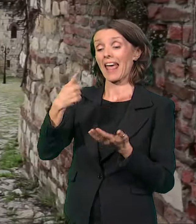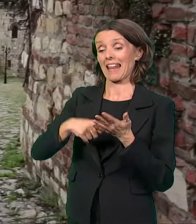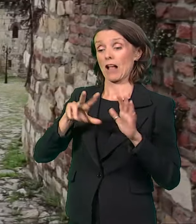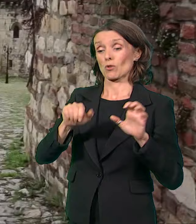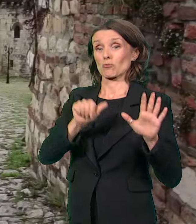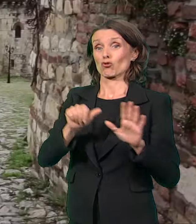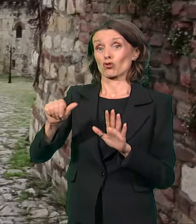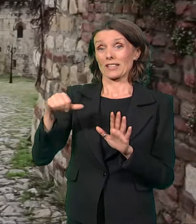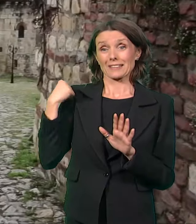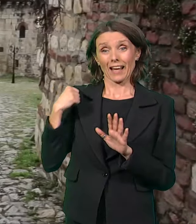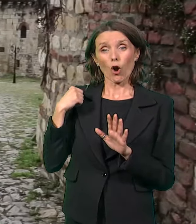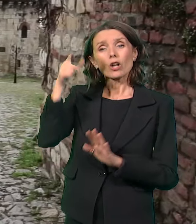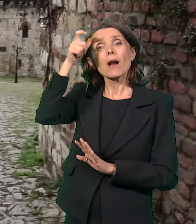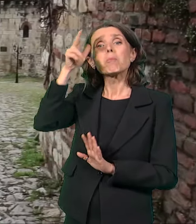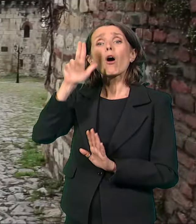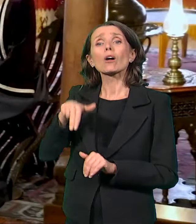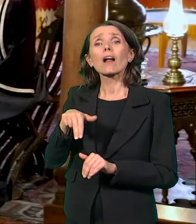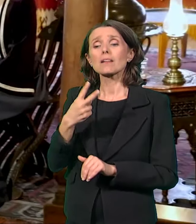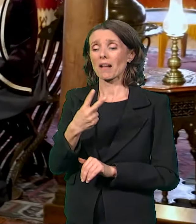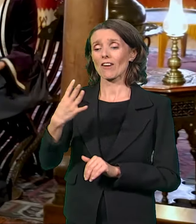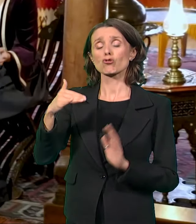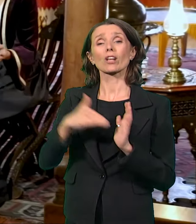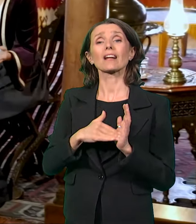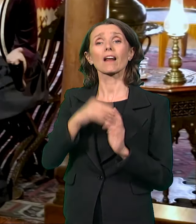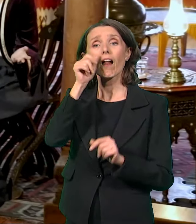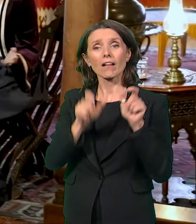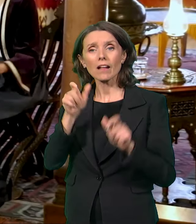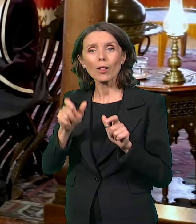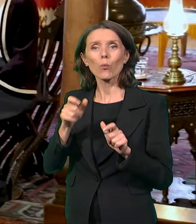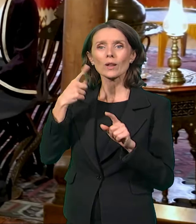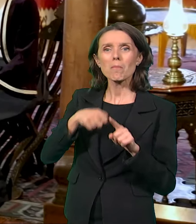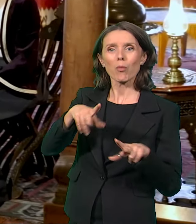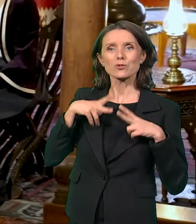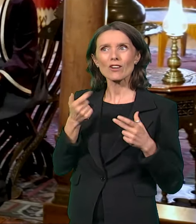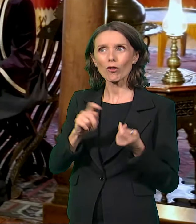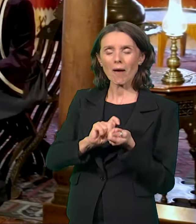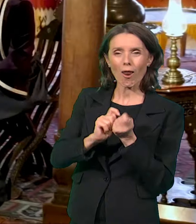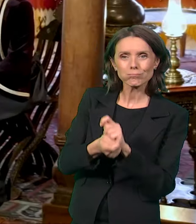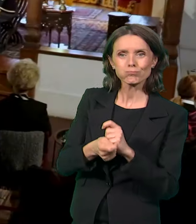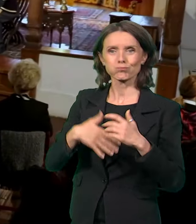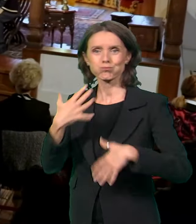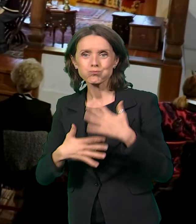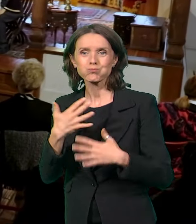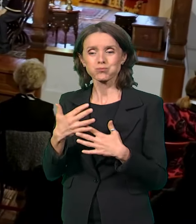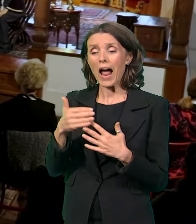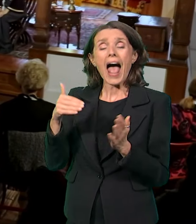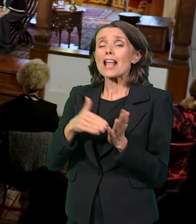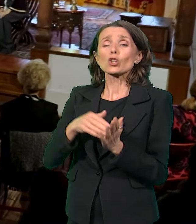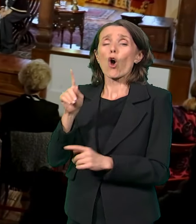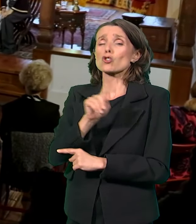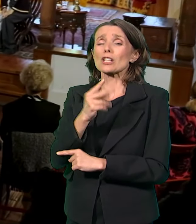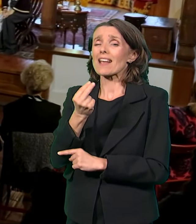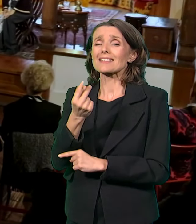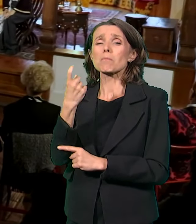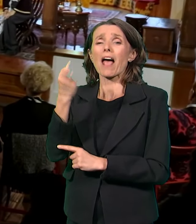ima oko 24.000 stanovnika. Život postaje dinamičniji i već tada, nekoliko godina pre dobijanja potpune